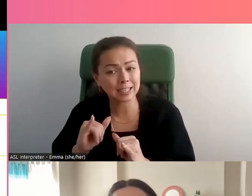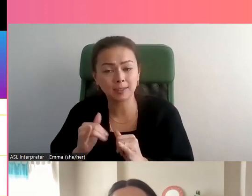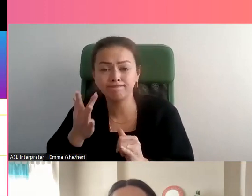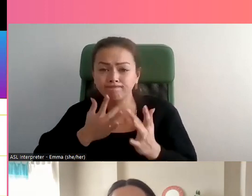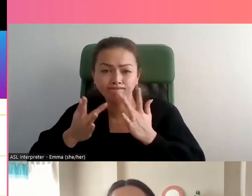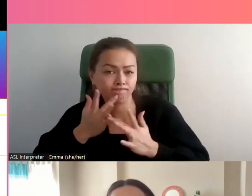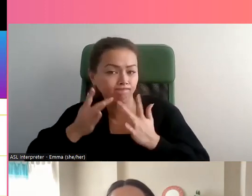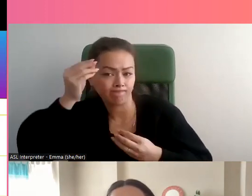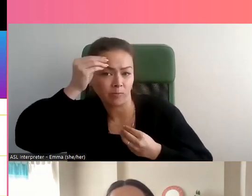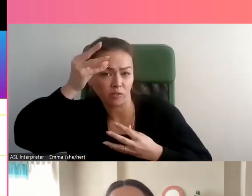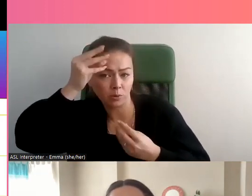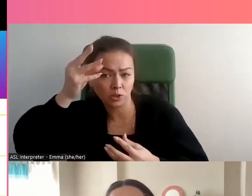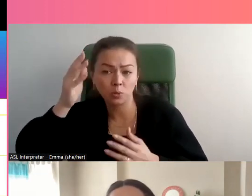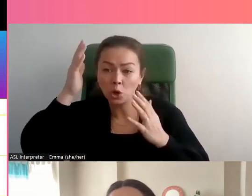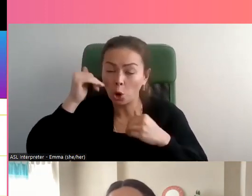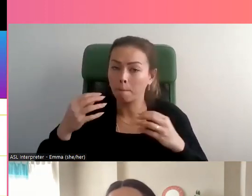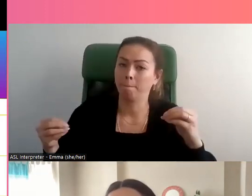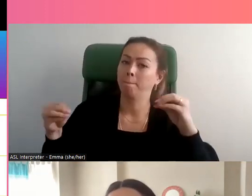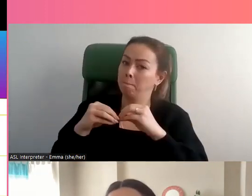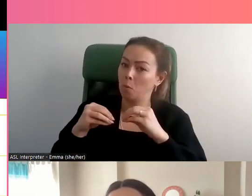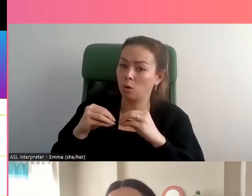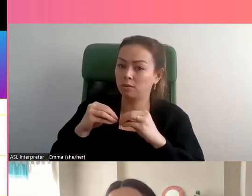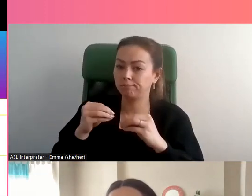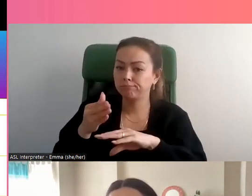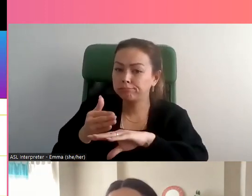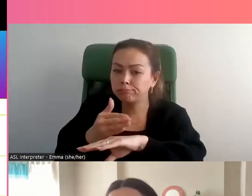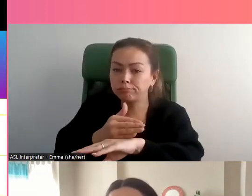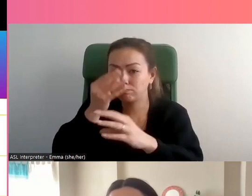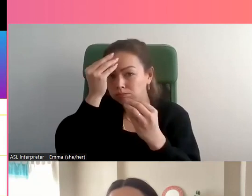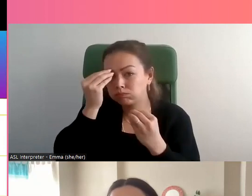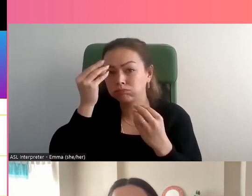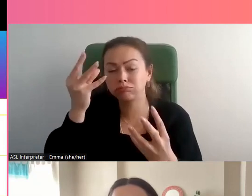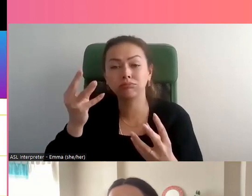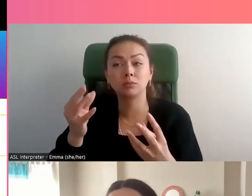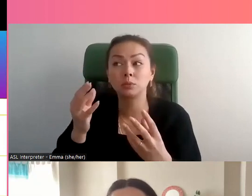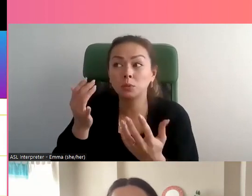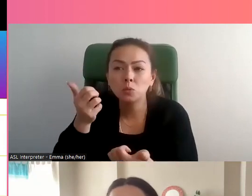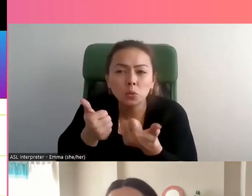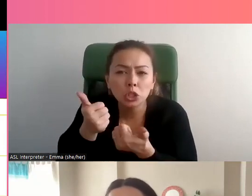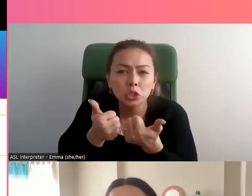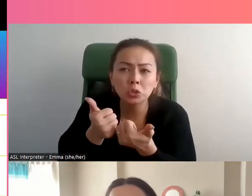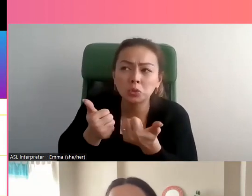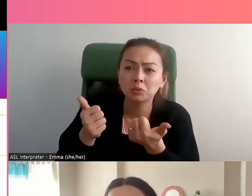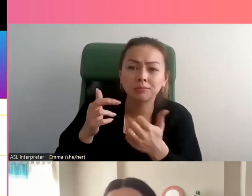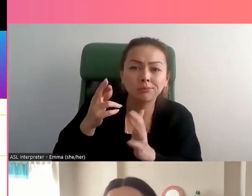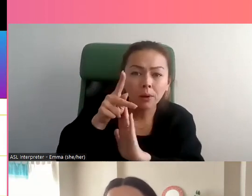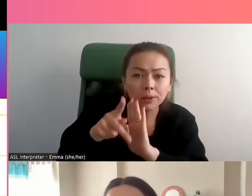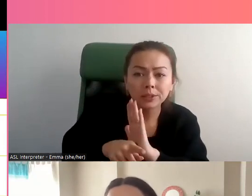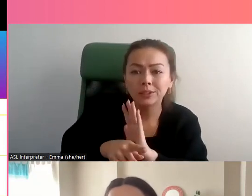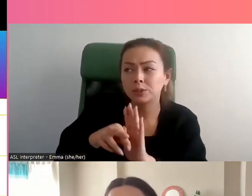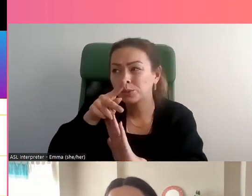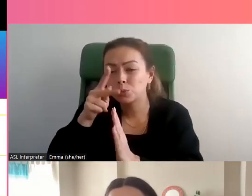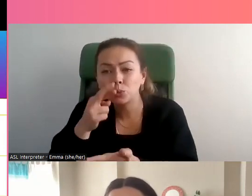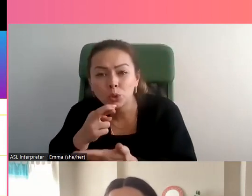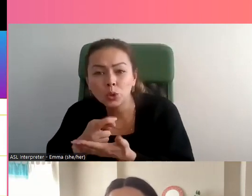que ce rapport enrichira la conversation et permettra de se pencher sur les contributions nécessaires en recherche afin d